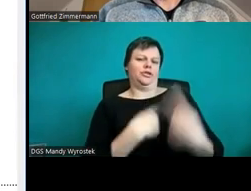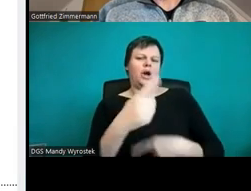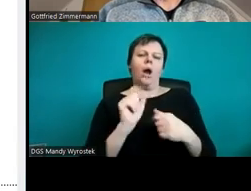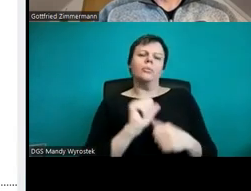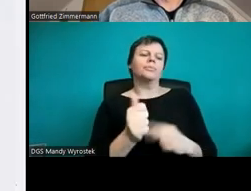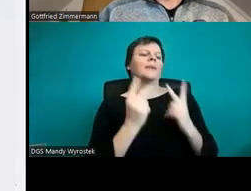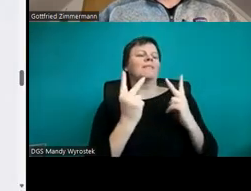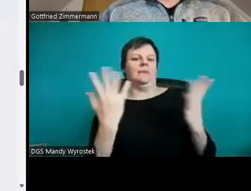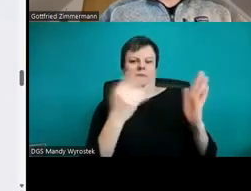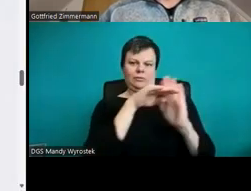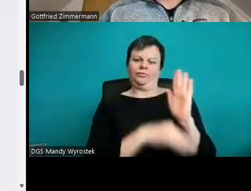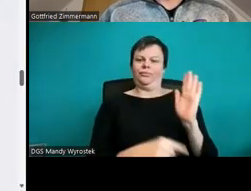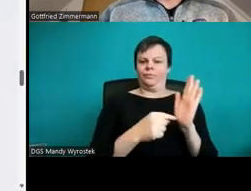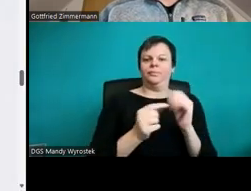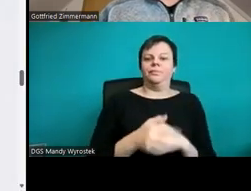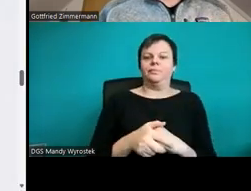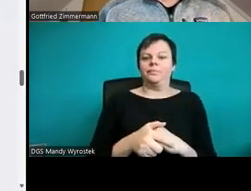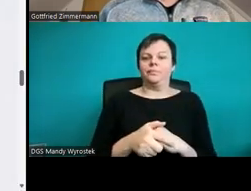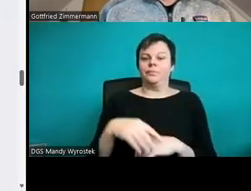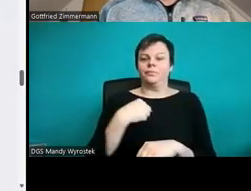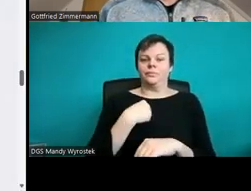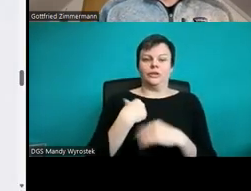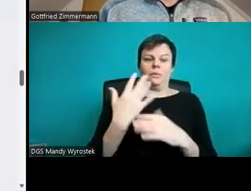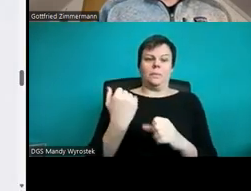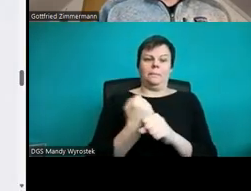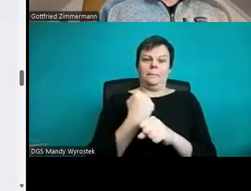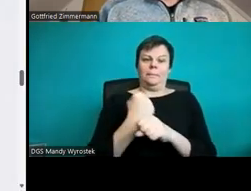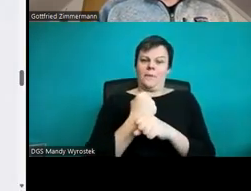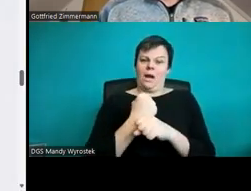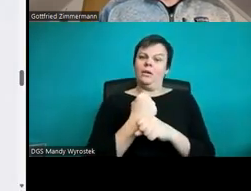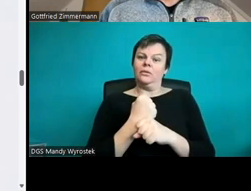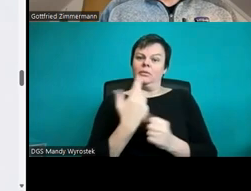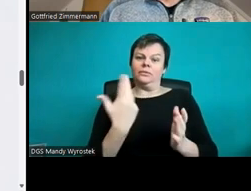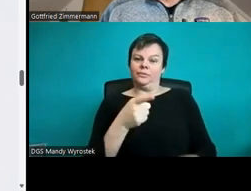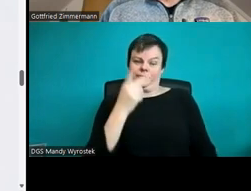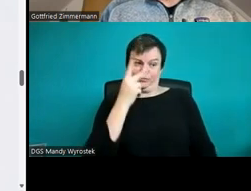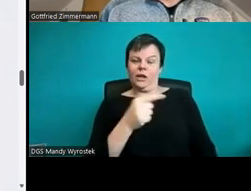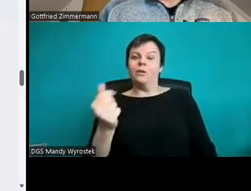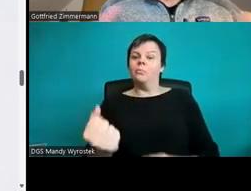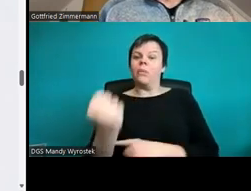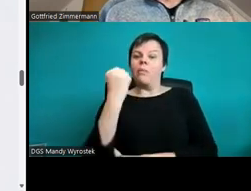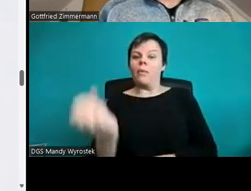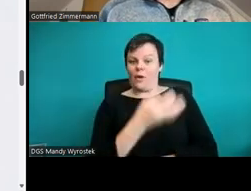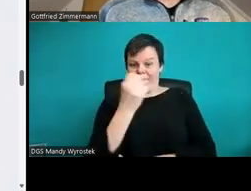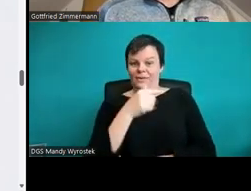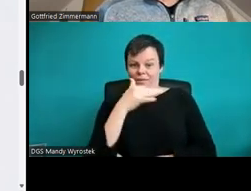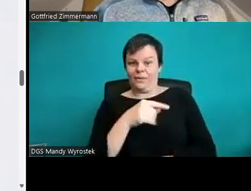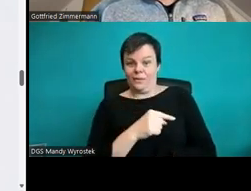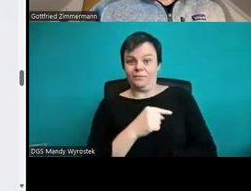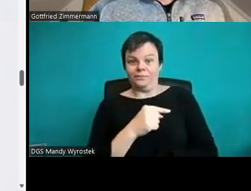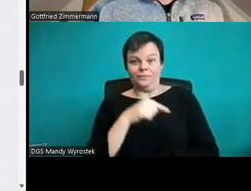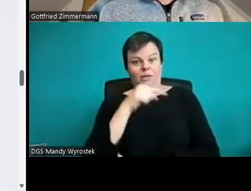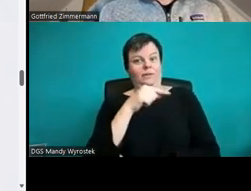Ich mache mal, ich habe hier einen PowerPoint-Dokumentensatz oder Foliensatz.